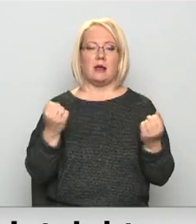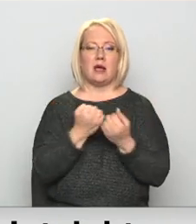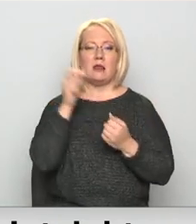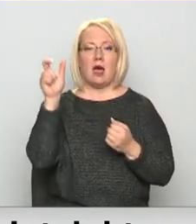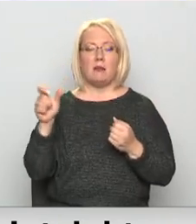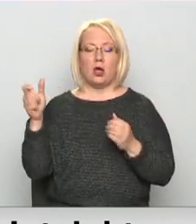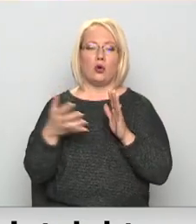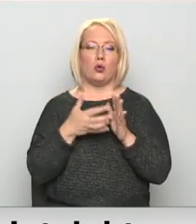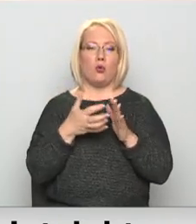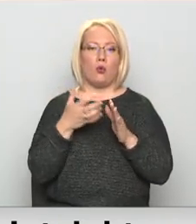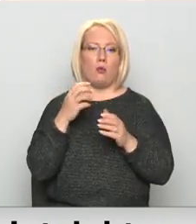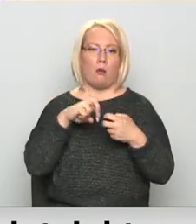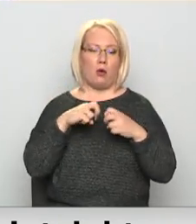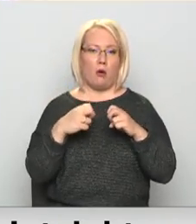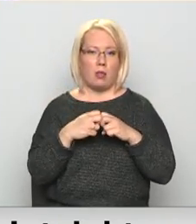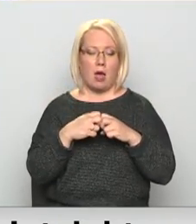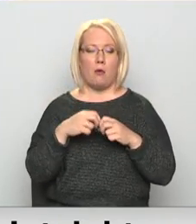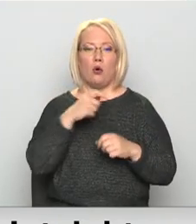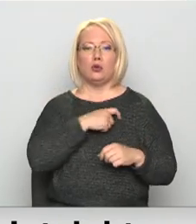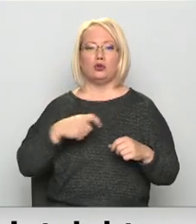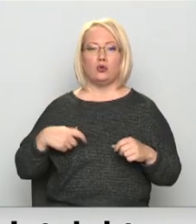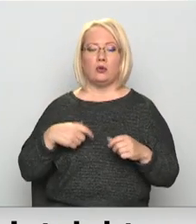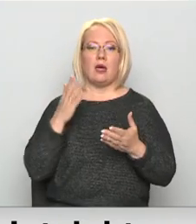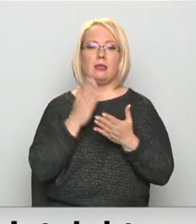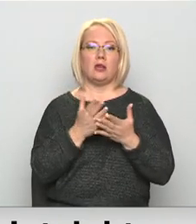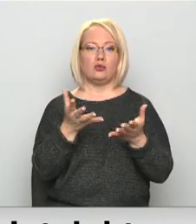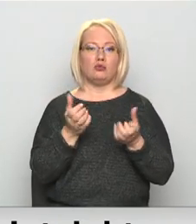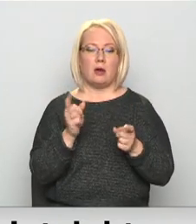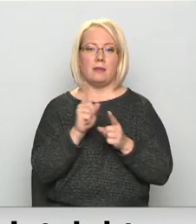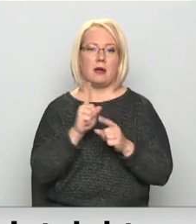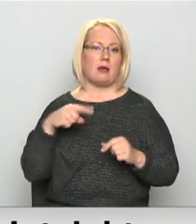problēmu. Plānots, programmā studenti tiks uzņemti arī nākamgad. Jānis Proģicīnis, Elvīs Puķēvic, TV.